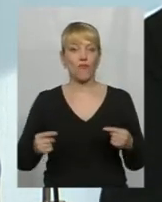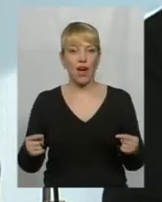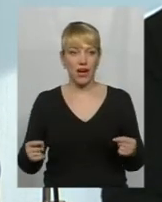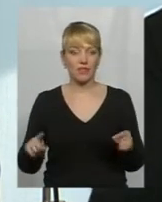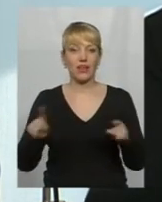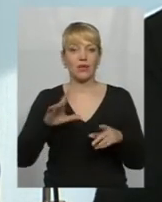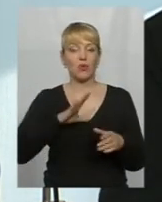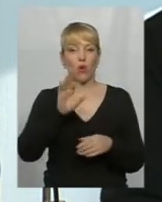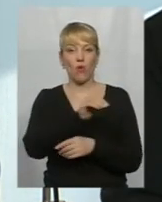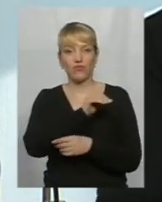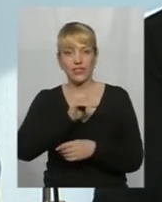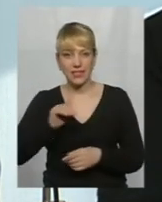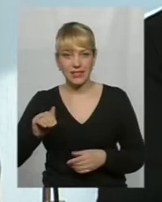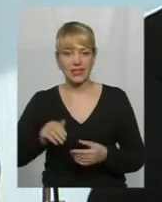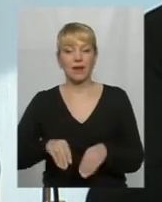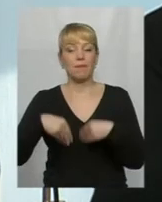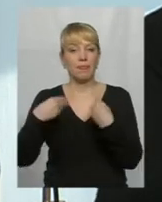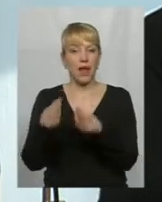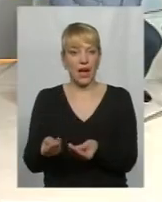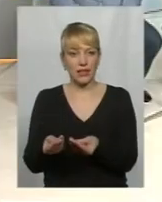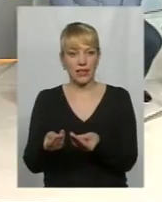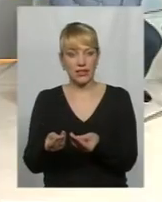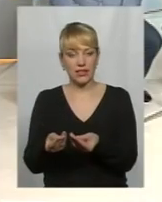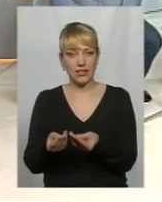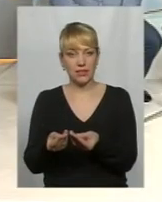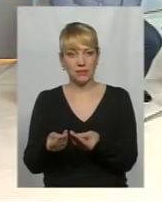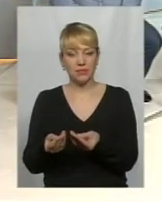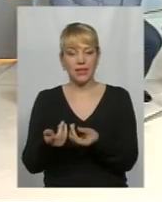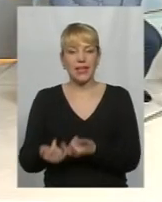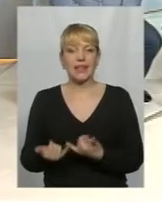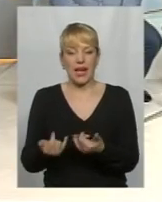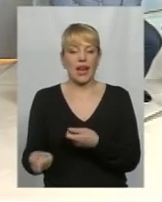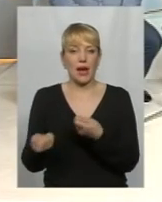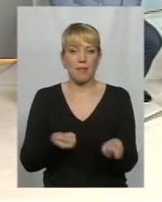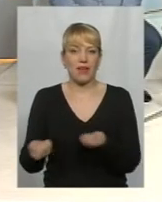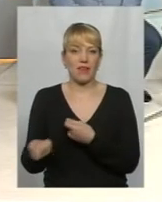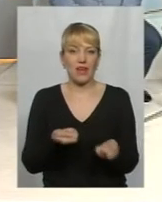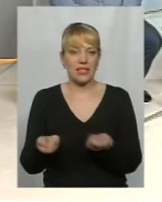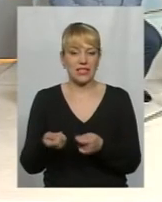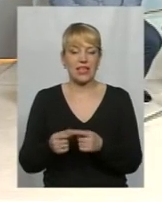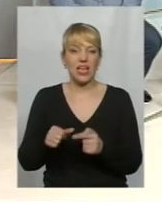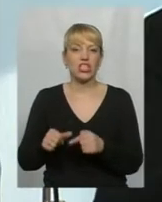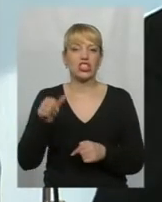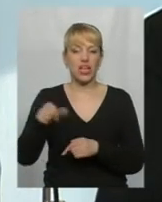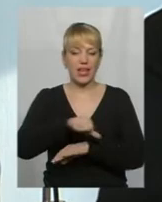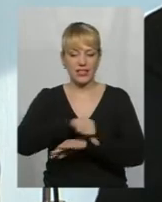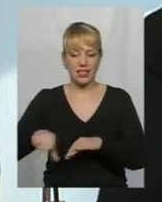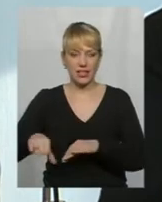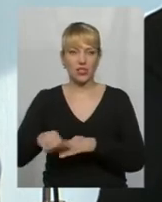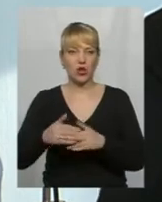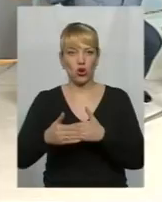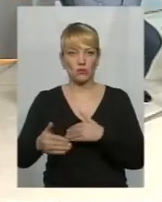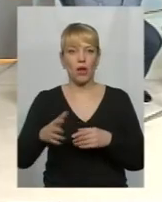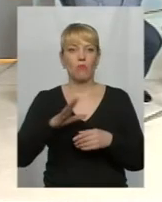були офіційно надані, надані, для перевезення яких через інші розмежування, було надано 9,5